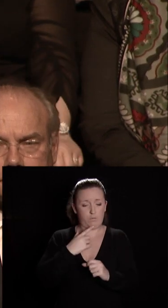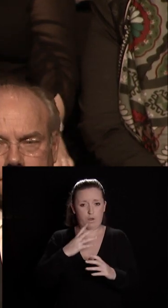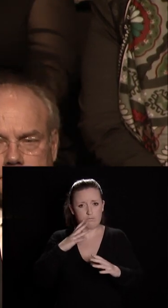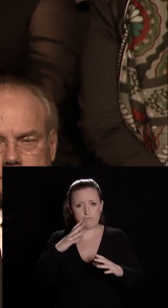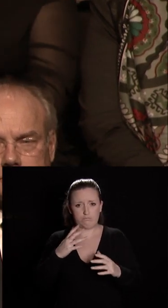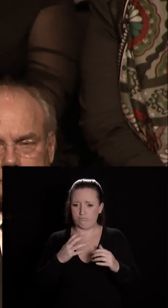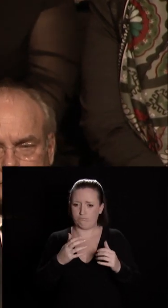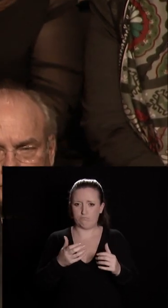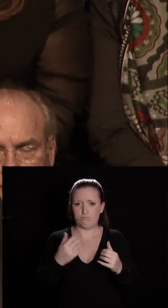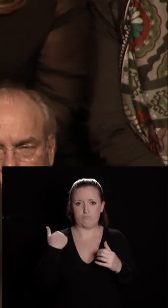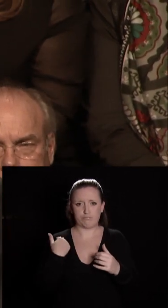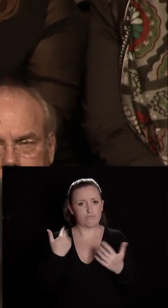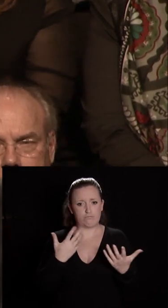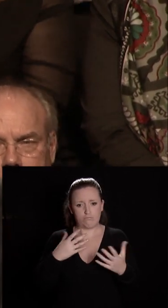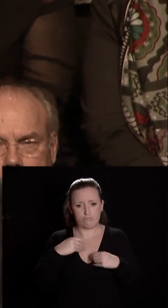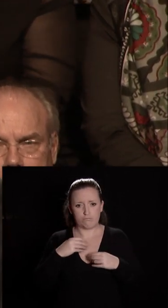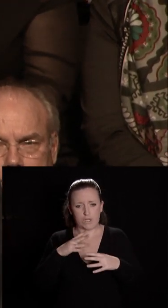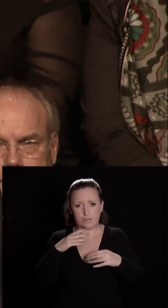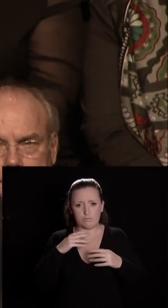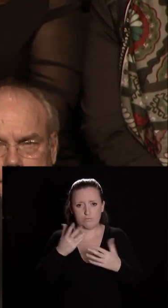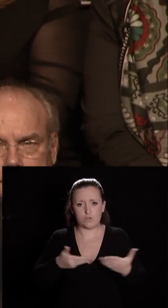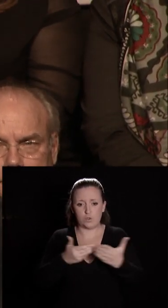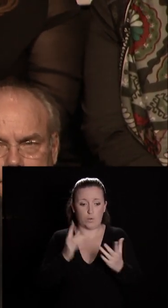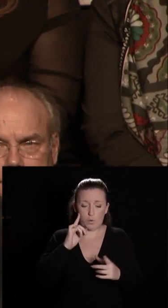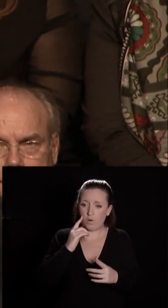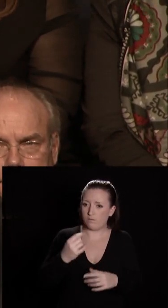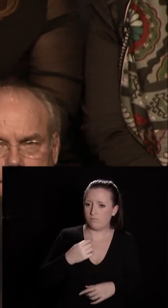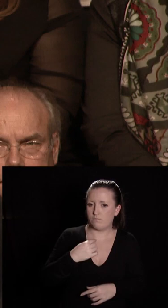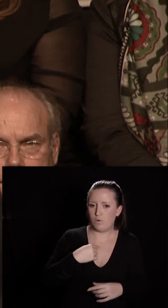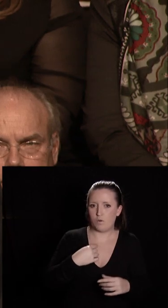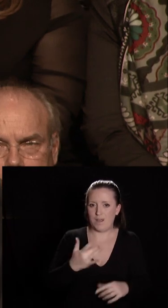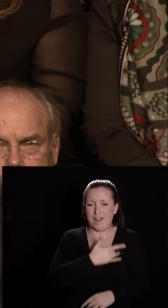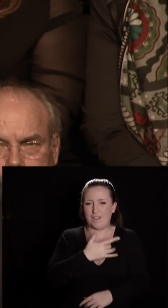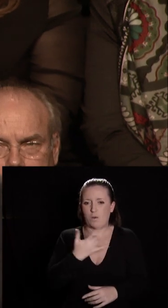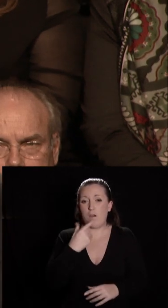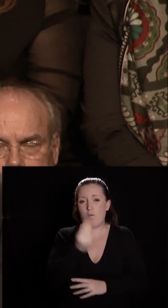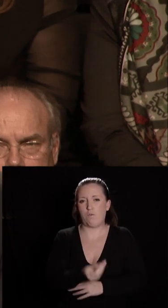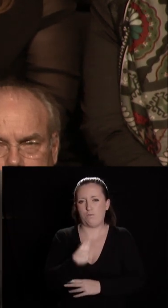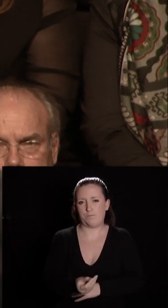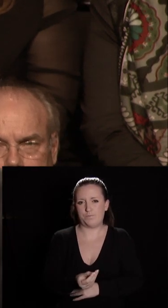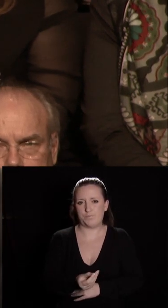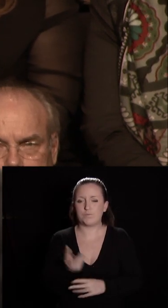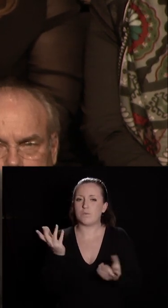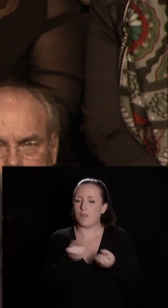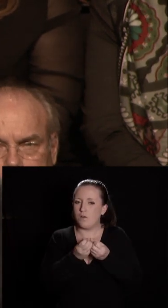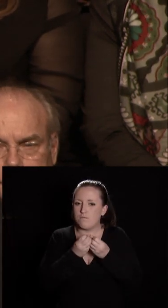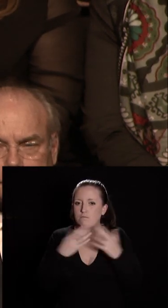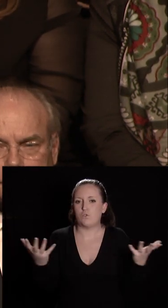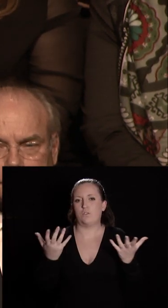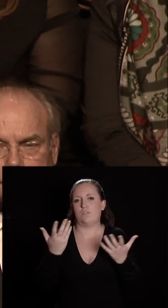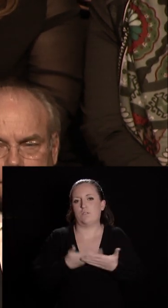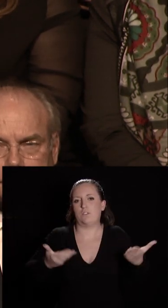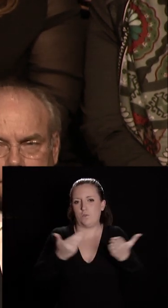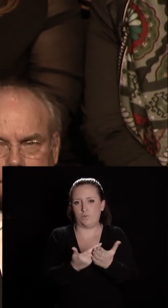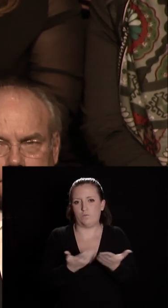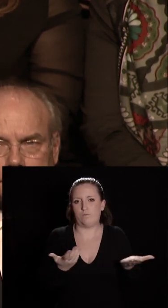car ma préoccupation première est celle de l'intérêt des enfants. Dans la majeure partie des cas, mesdames, messieurs,